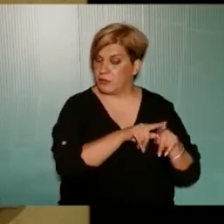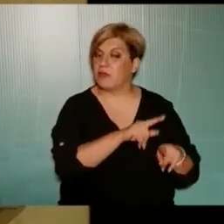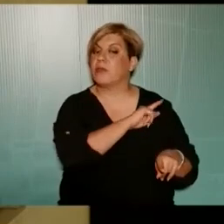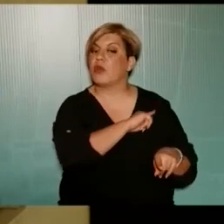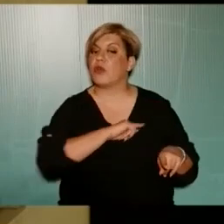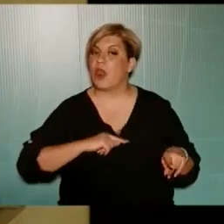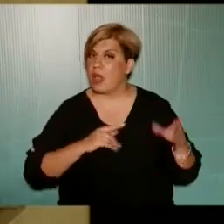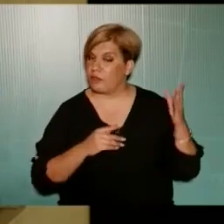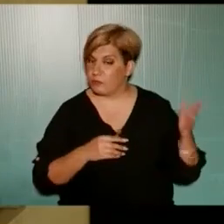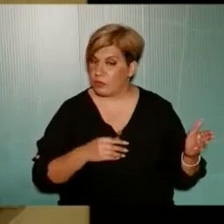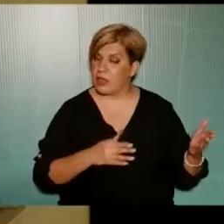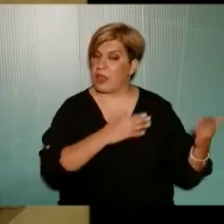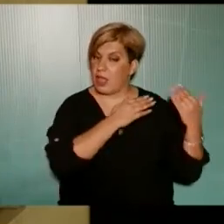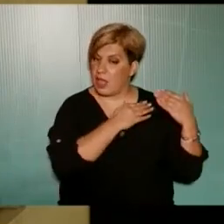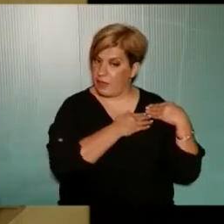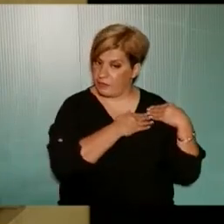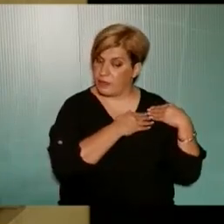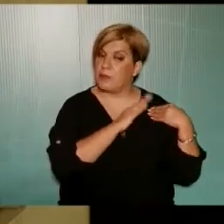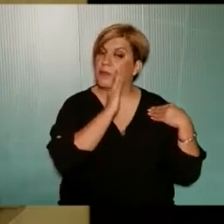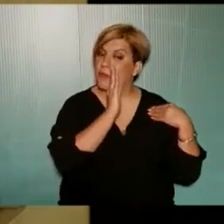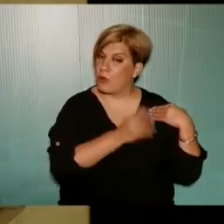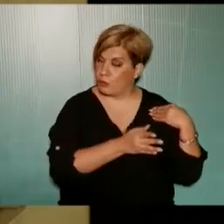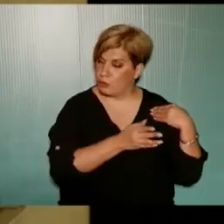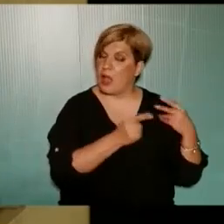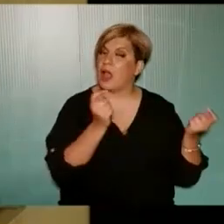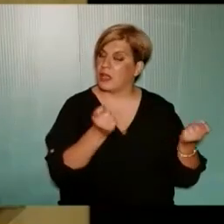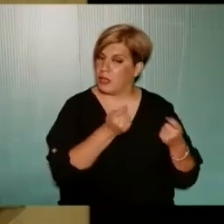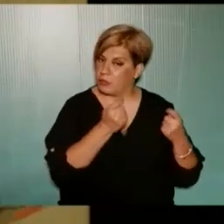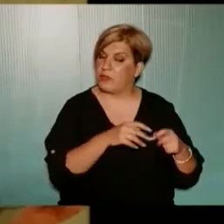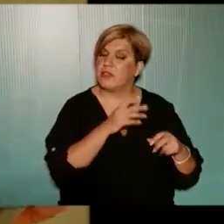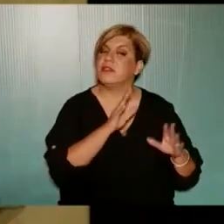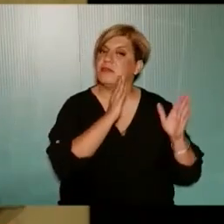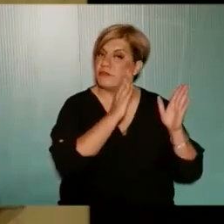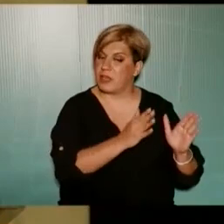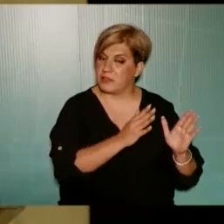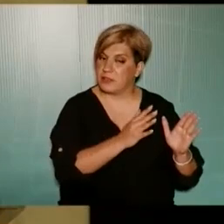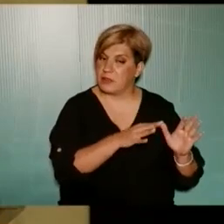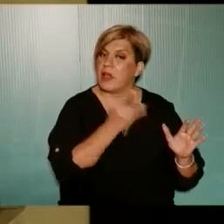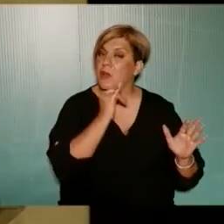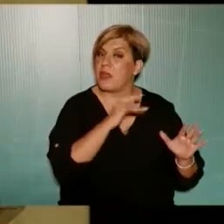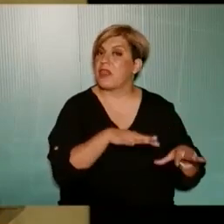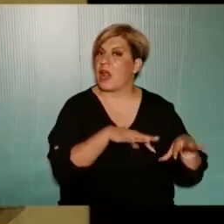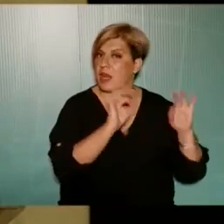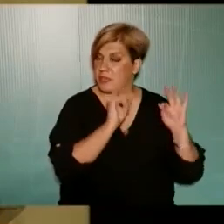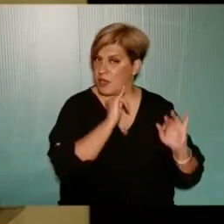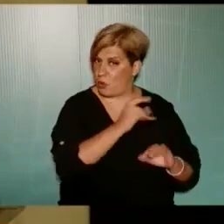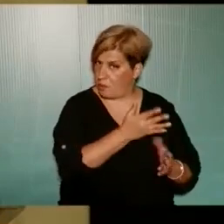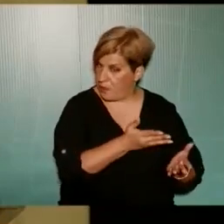εργολάβο Και με ευθύνη της διοίκης Για το τι έργα μπορούν Και αν μπορούν να γίνουν σε αυτή φάση Ετσι όλοι δεν έχουν ξεκινήσει Απόλυτα